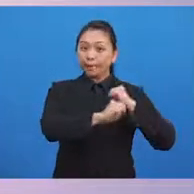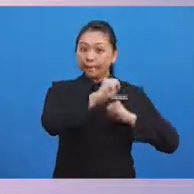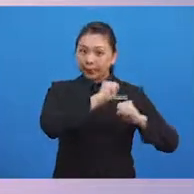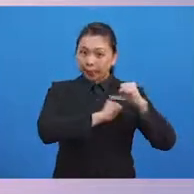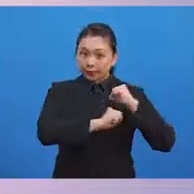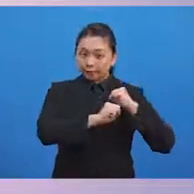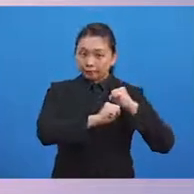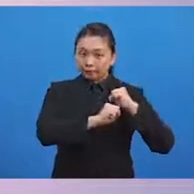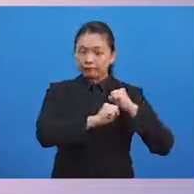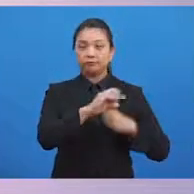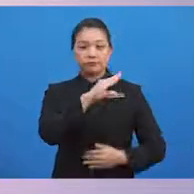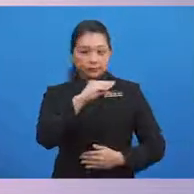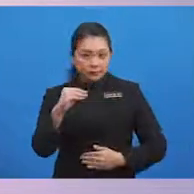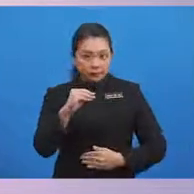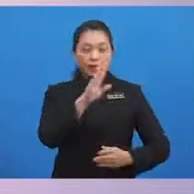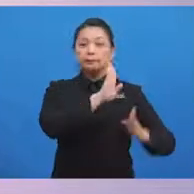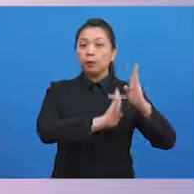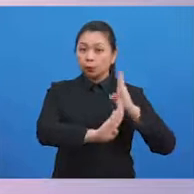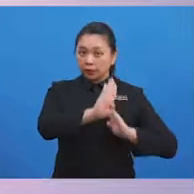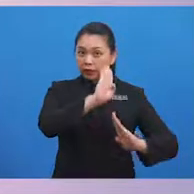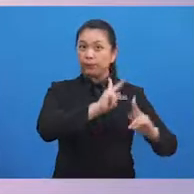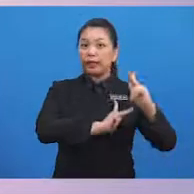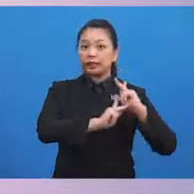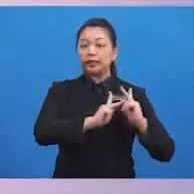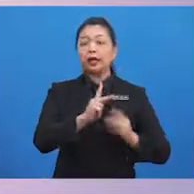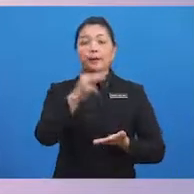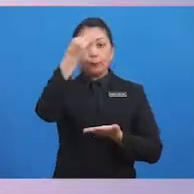berbudi pekerti mulia.